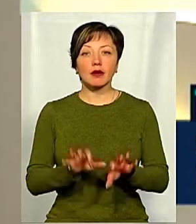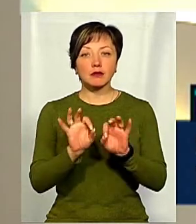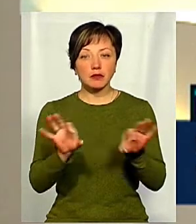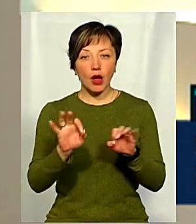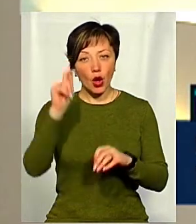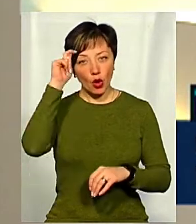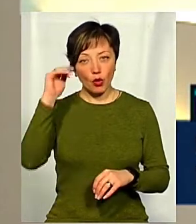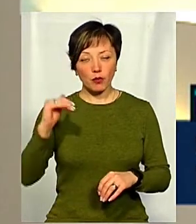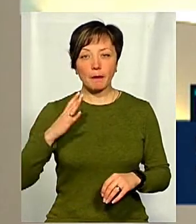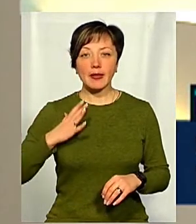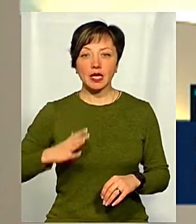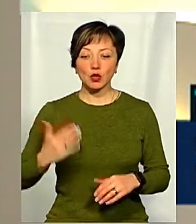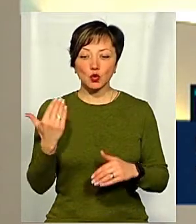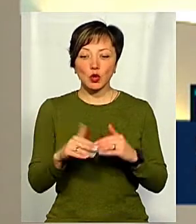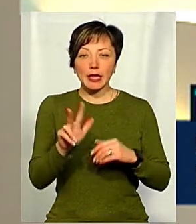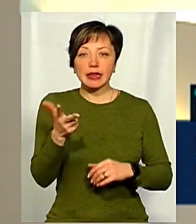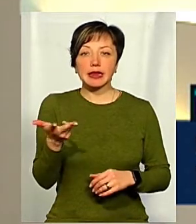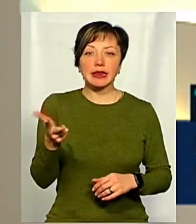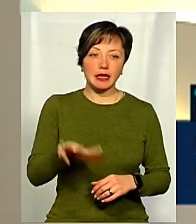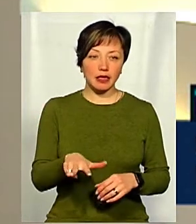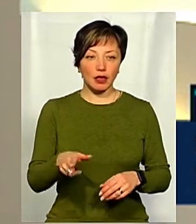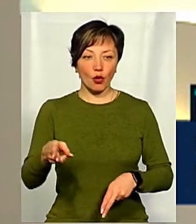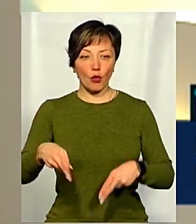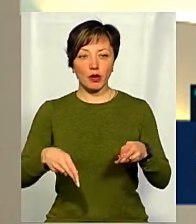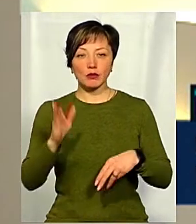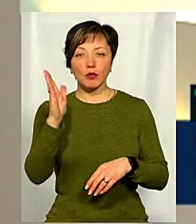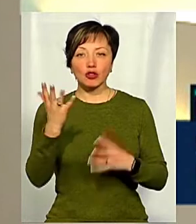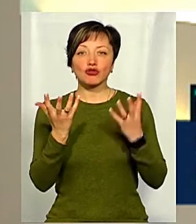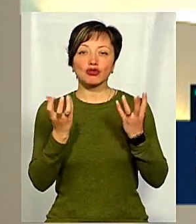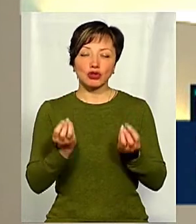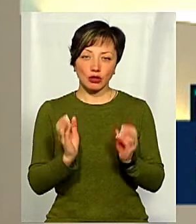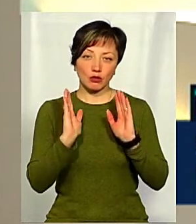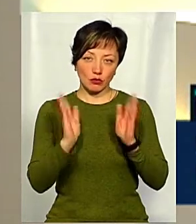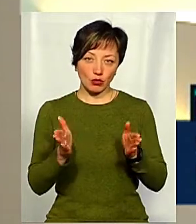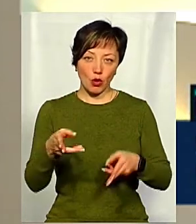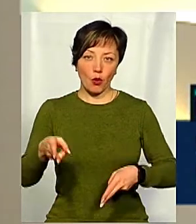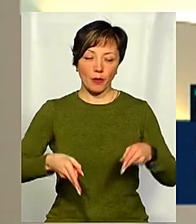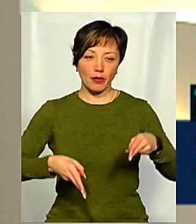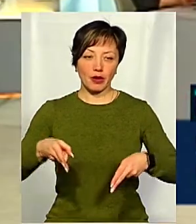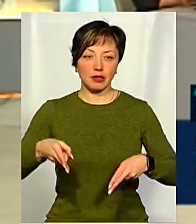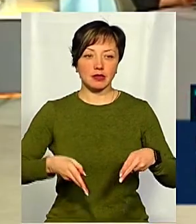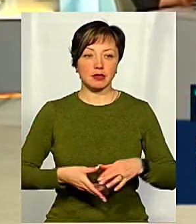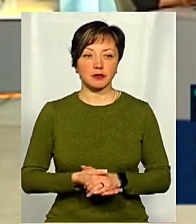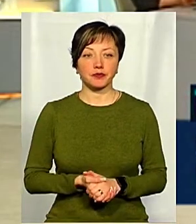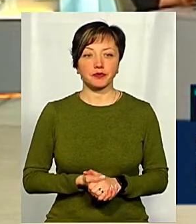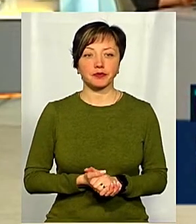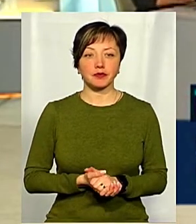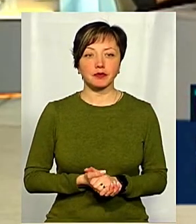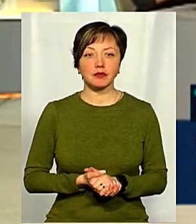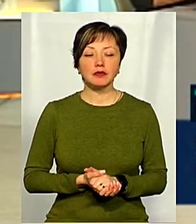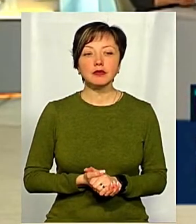словами, хлопець переніс уже три операції, поперед до нього ще кілька. І